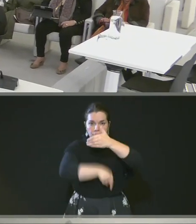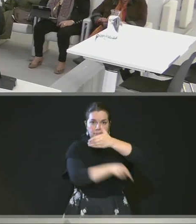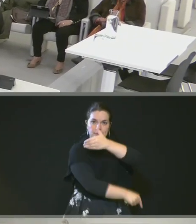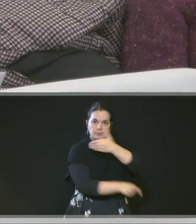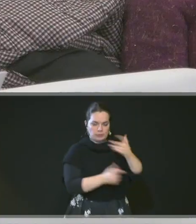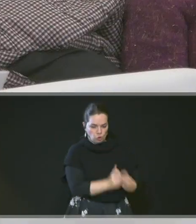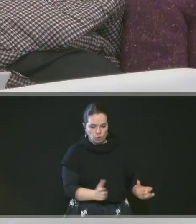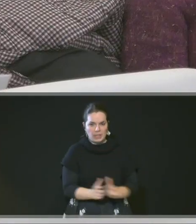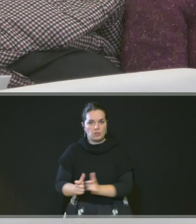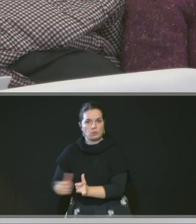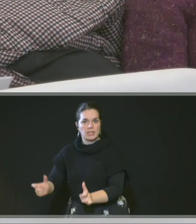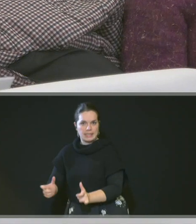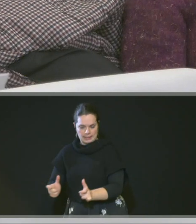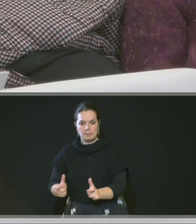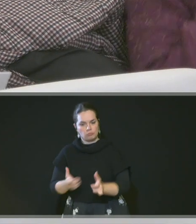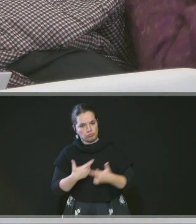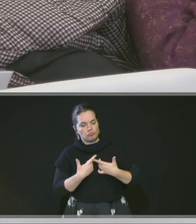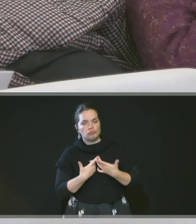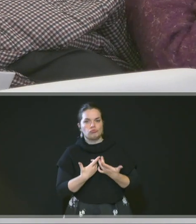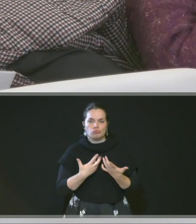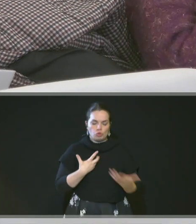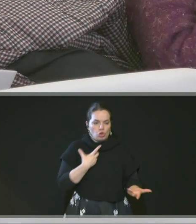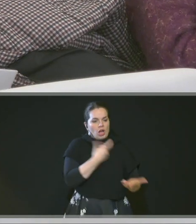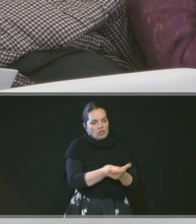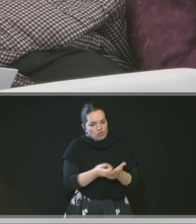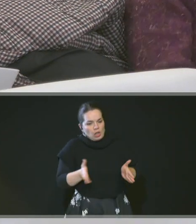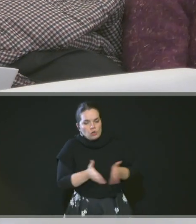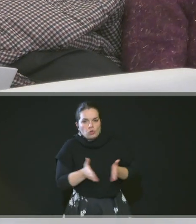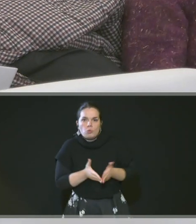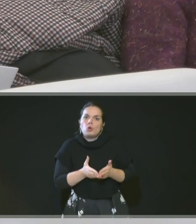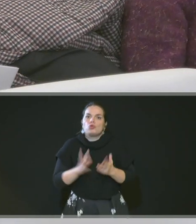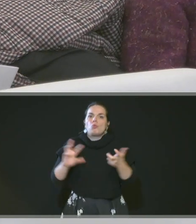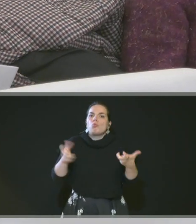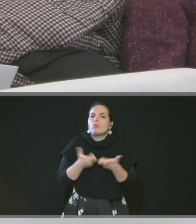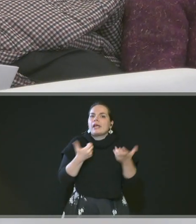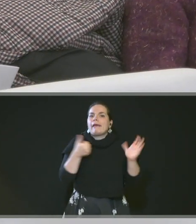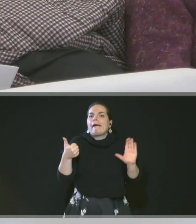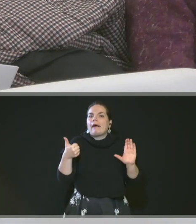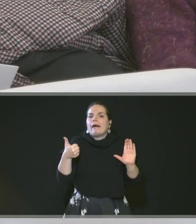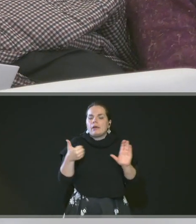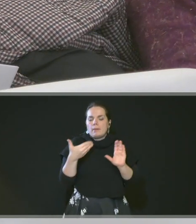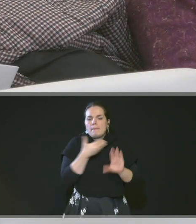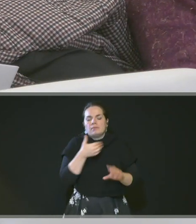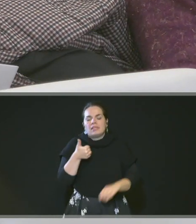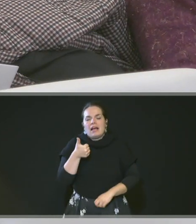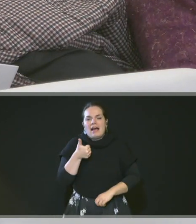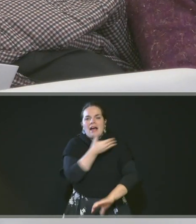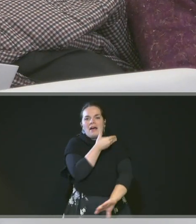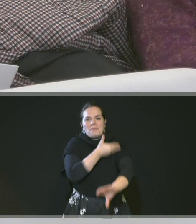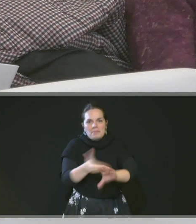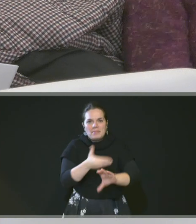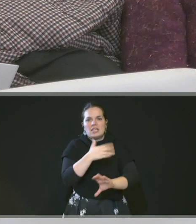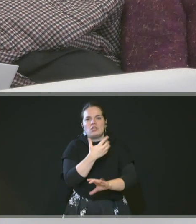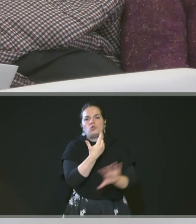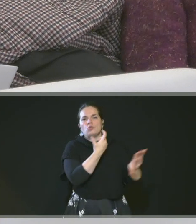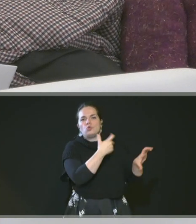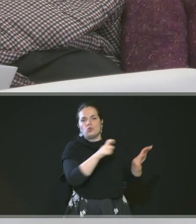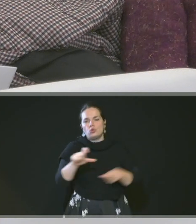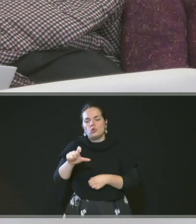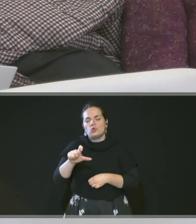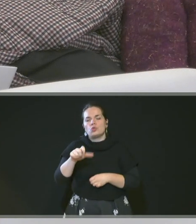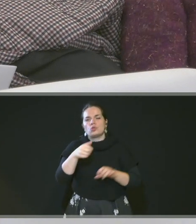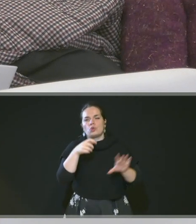toute occupation moyennement un prix de 1,211,262,000